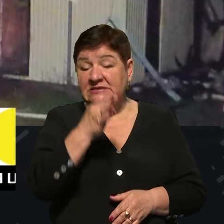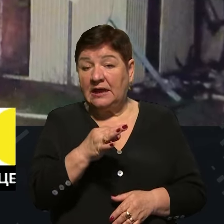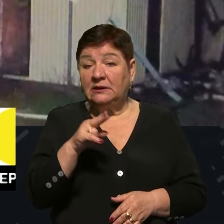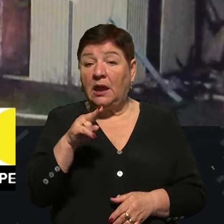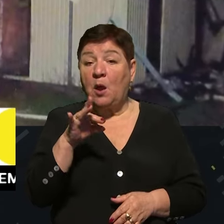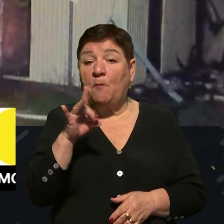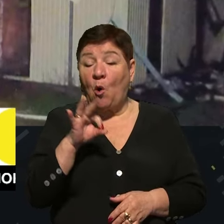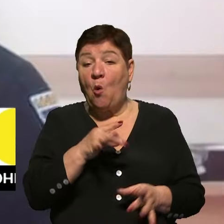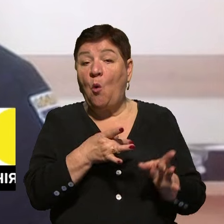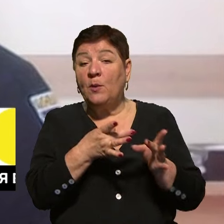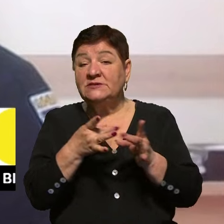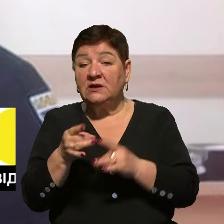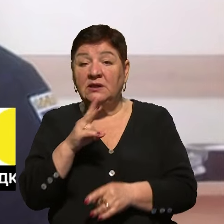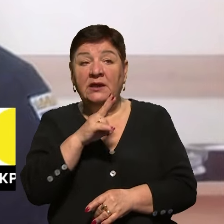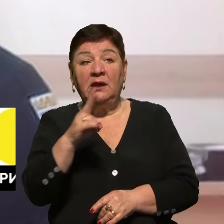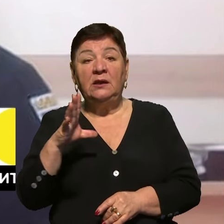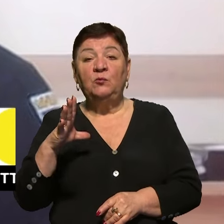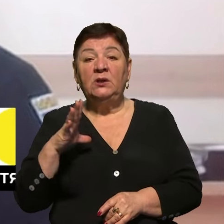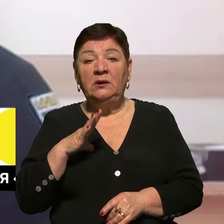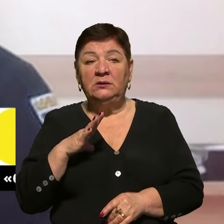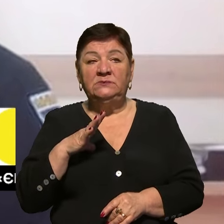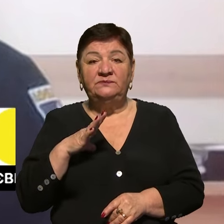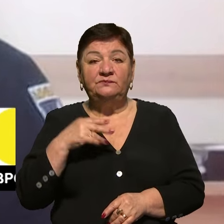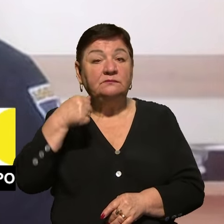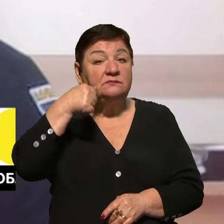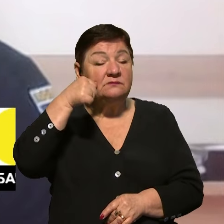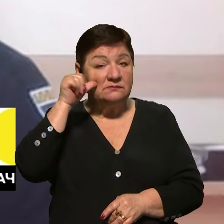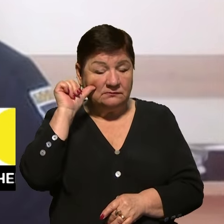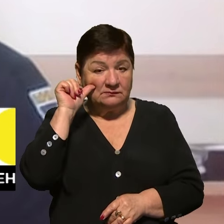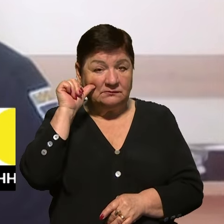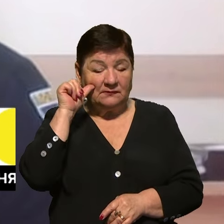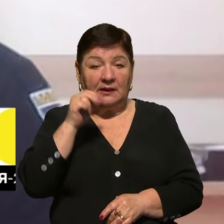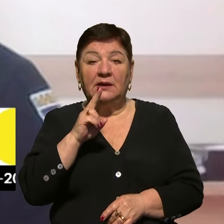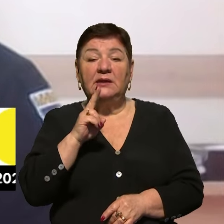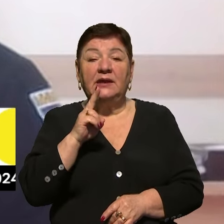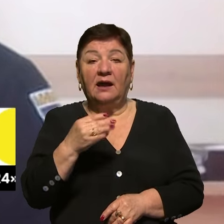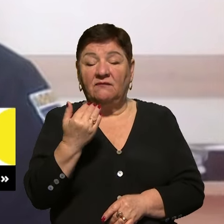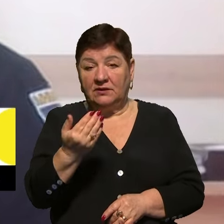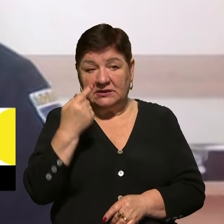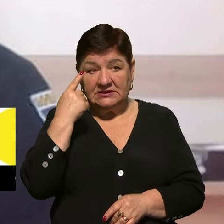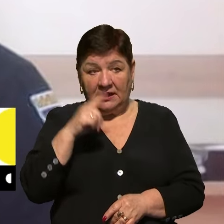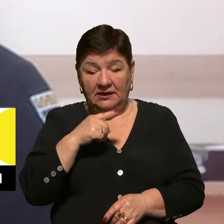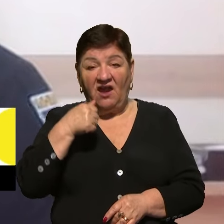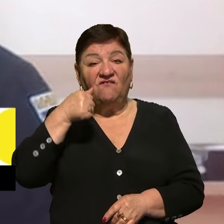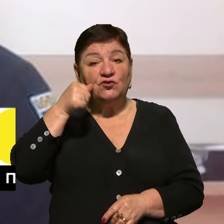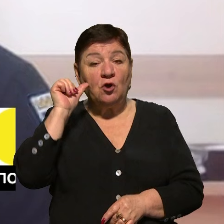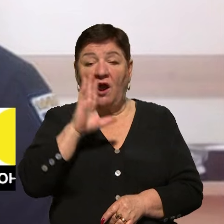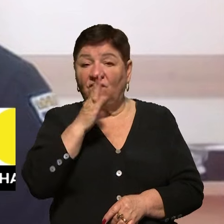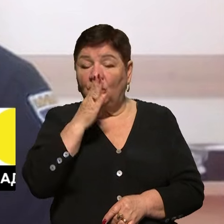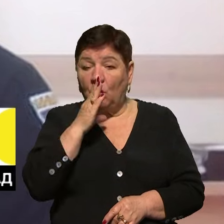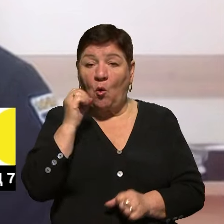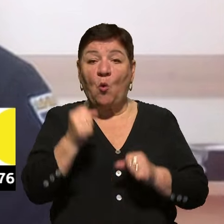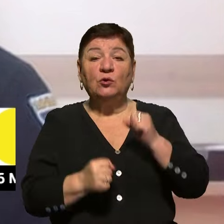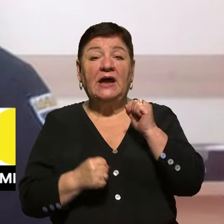обстріли, які були вчора, як ви знаєте, вчора ворог завдав